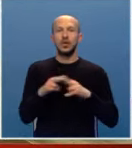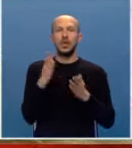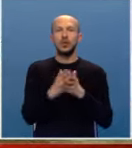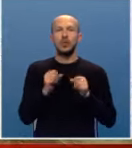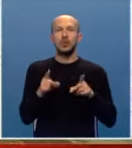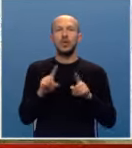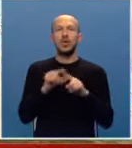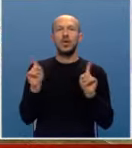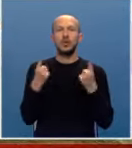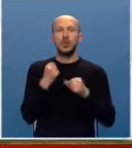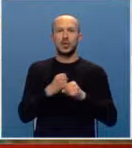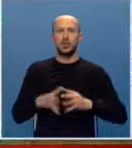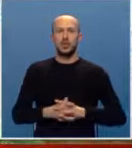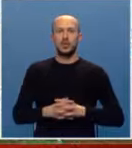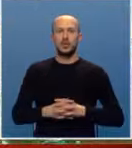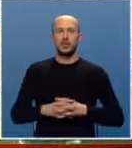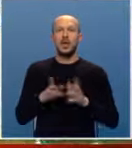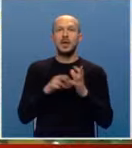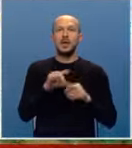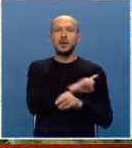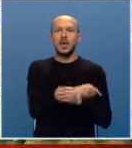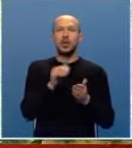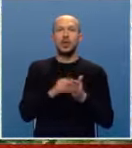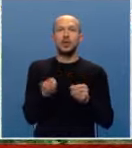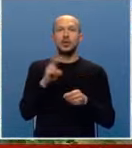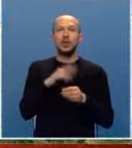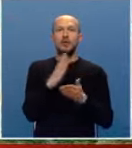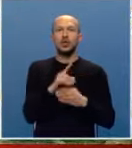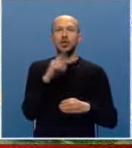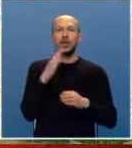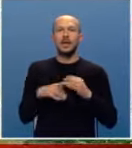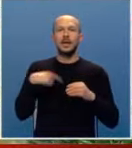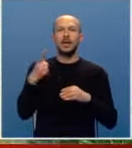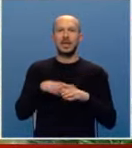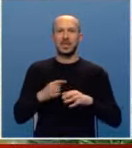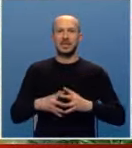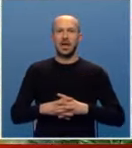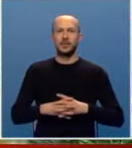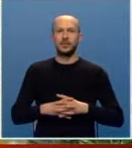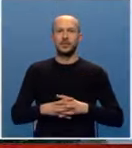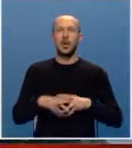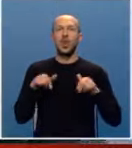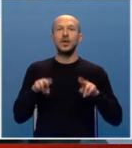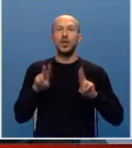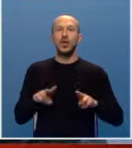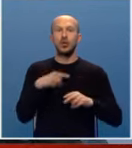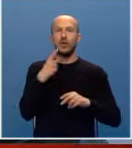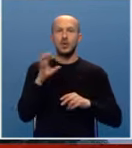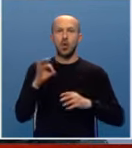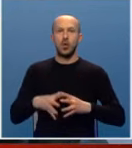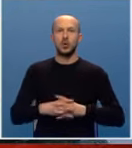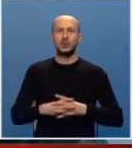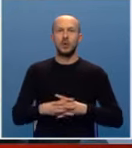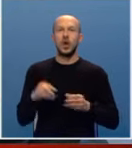biće upućena po hitnoj proceduri, tako da bi na snagu trebalo da stupe već i do kraja narednog mjeseca. Ovdje konkretno govorimo o